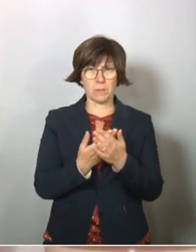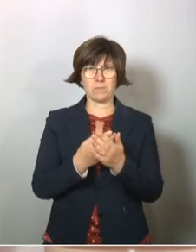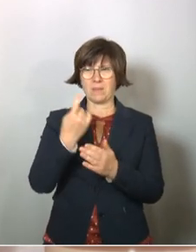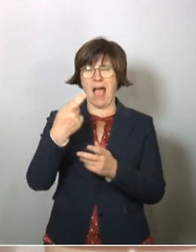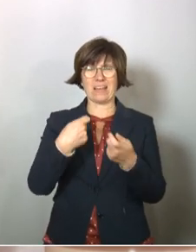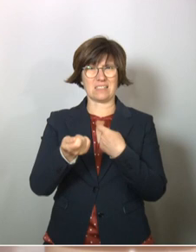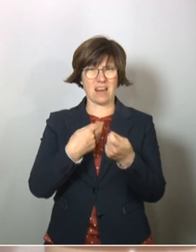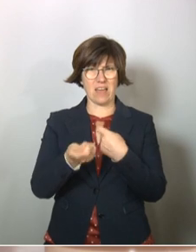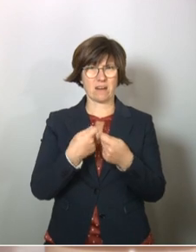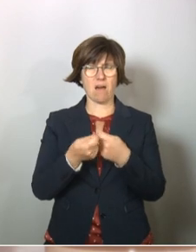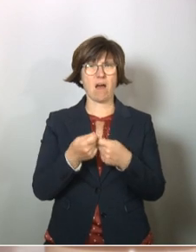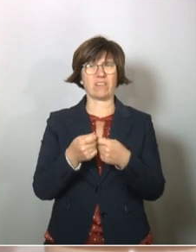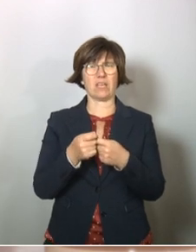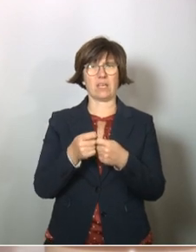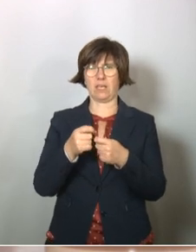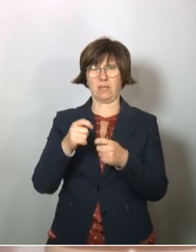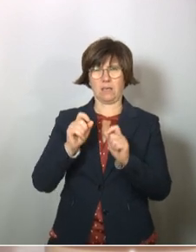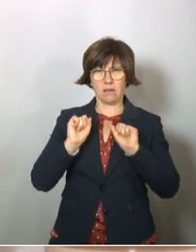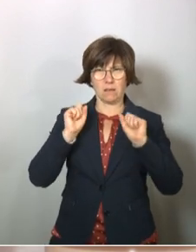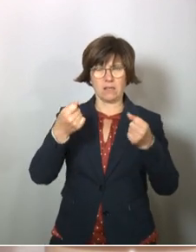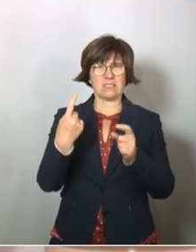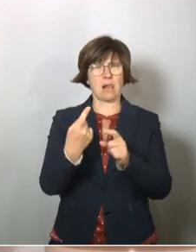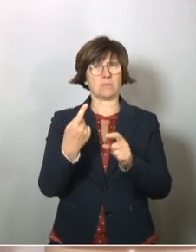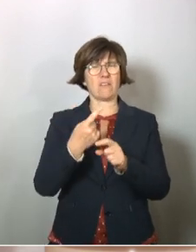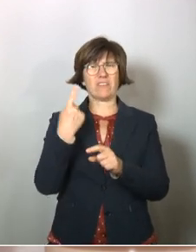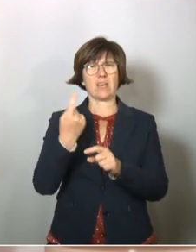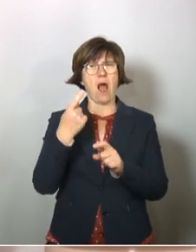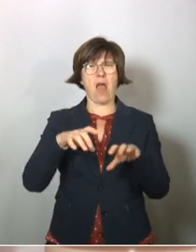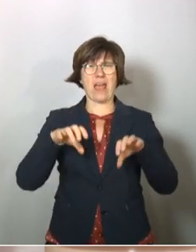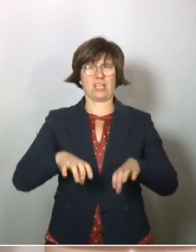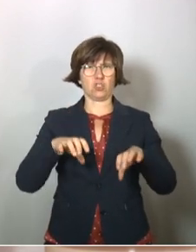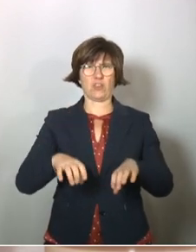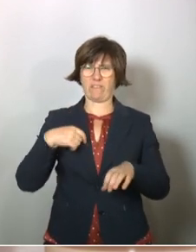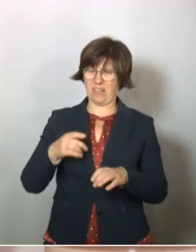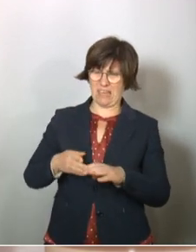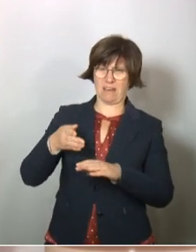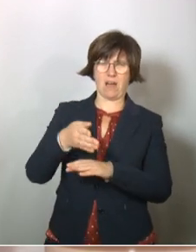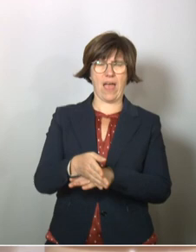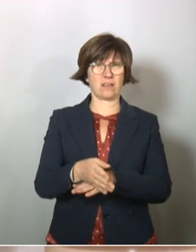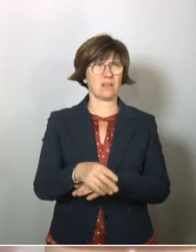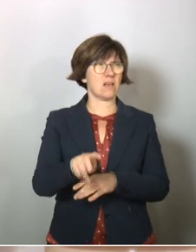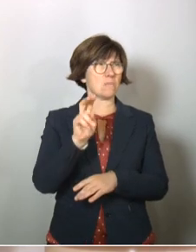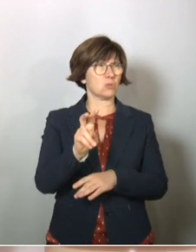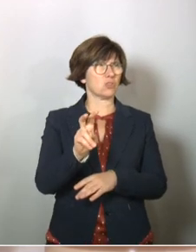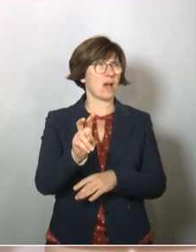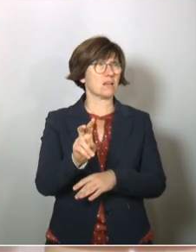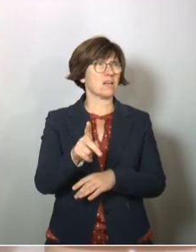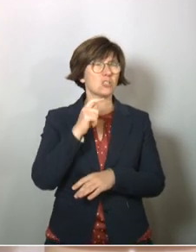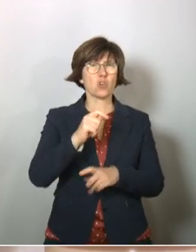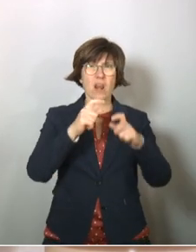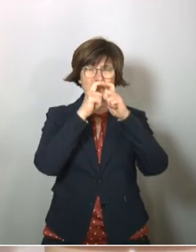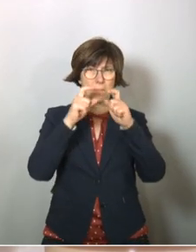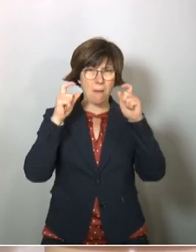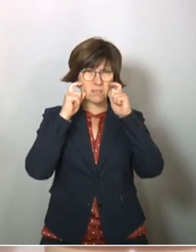Einzelhändlerin, Rabenmacherin, ganz allein im Geschäft. Ich gehe da rein und sage, soll ich mir eine